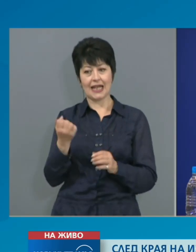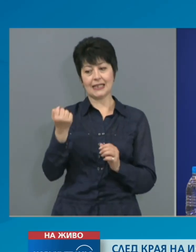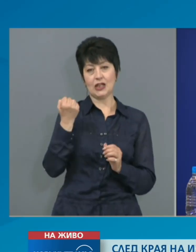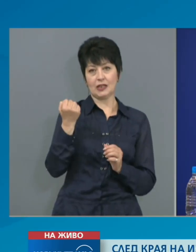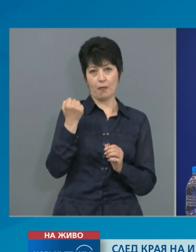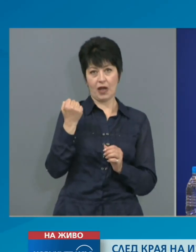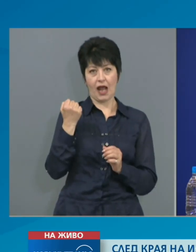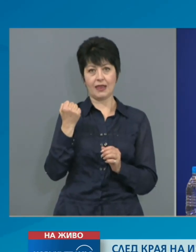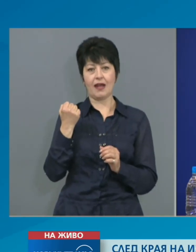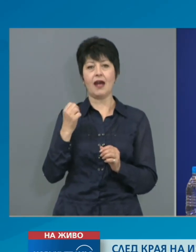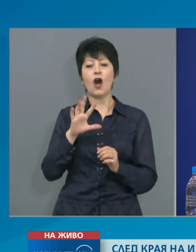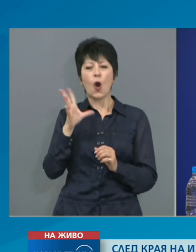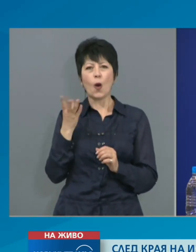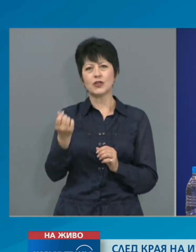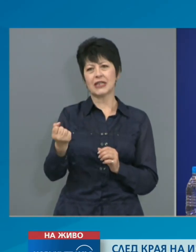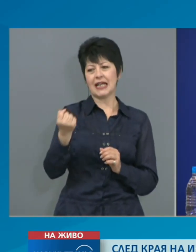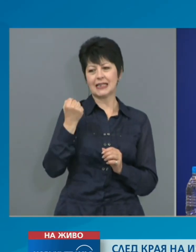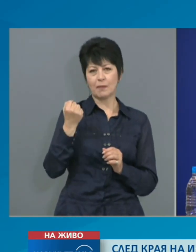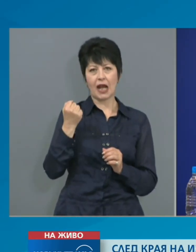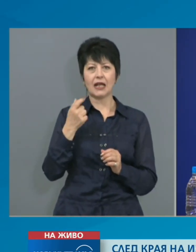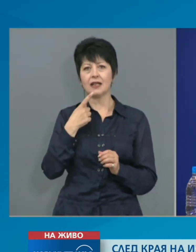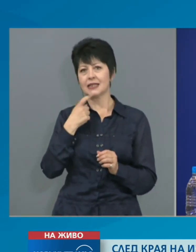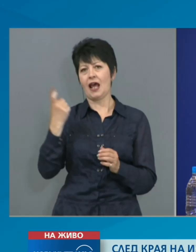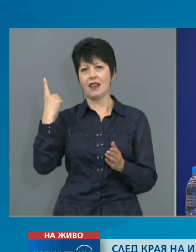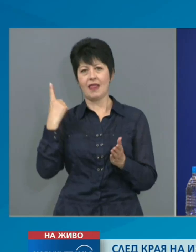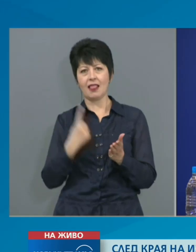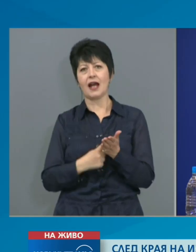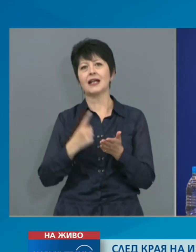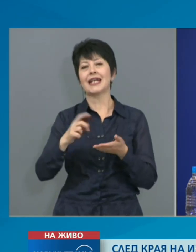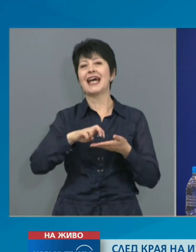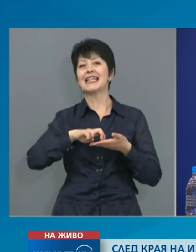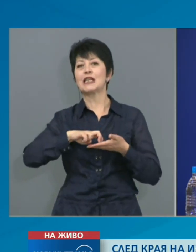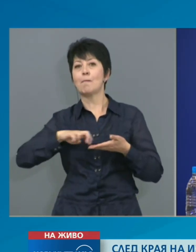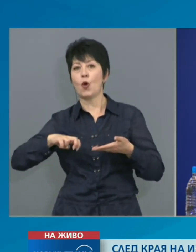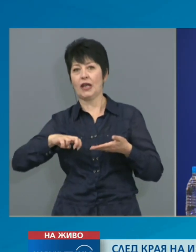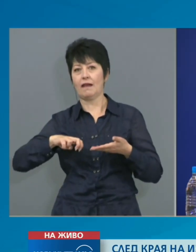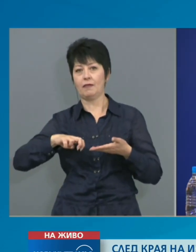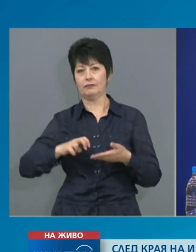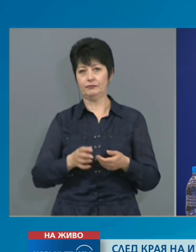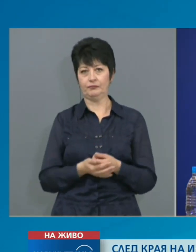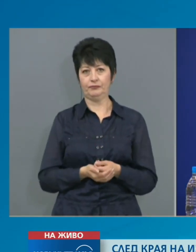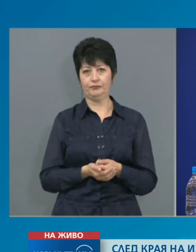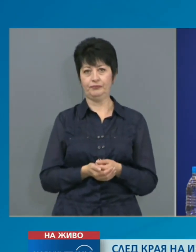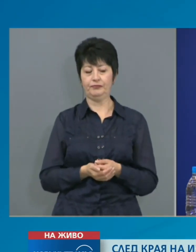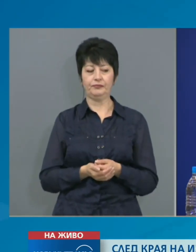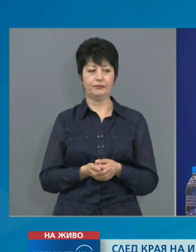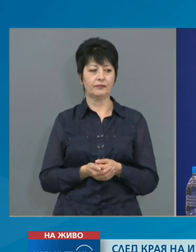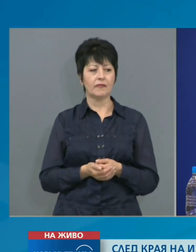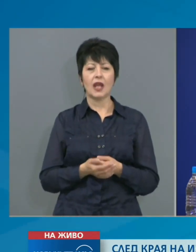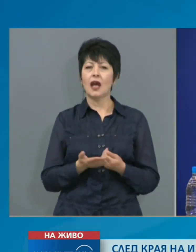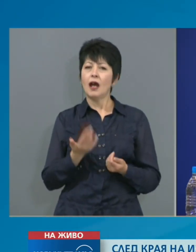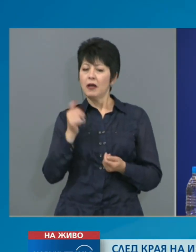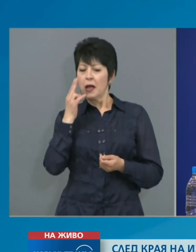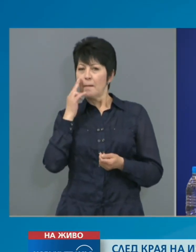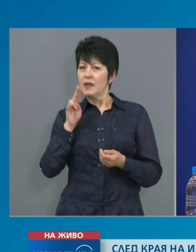общата забрана за налагане на запори. Предвидени